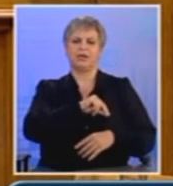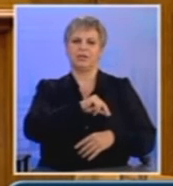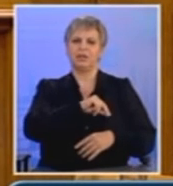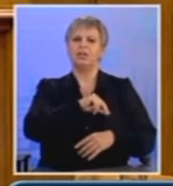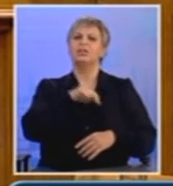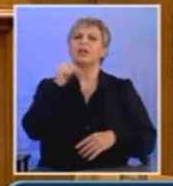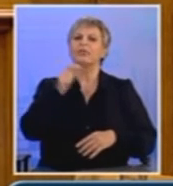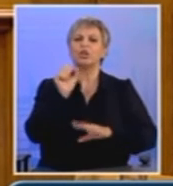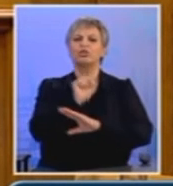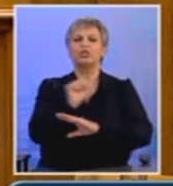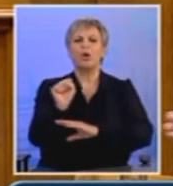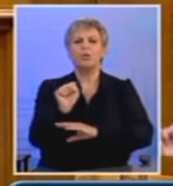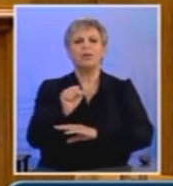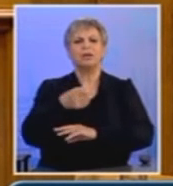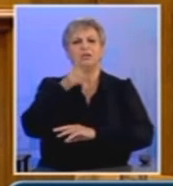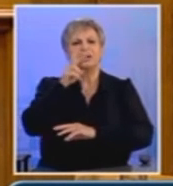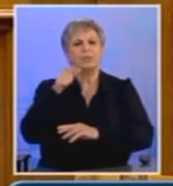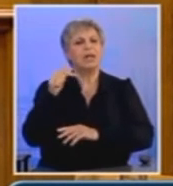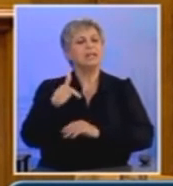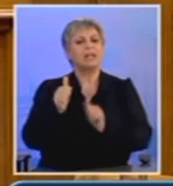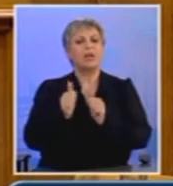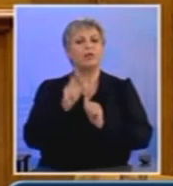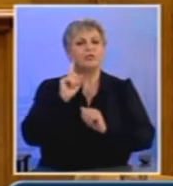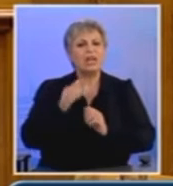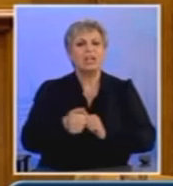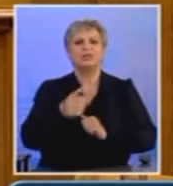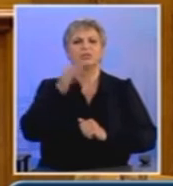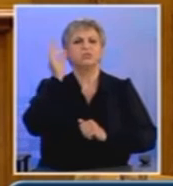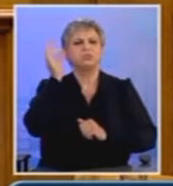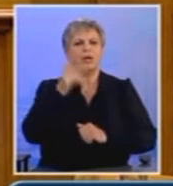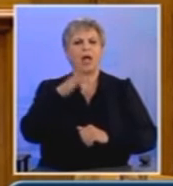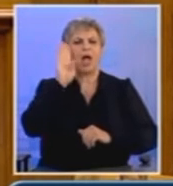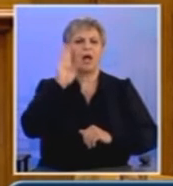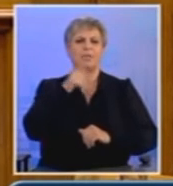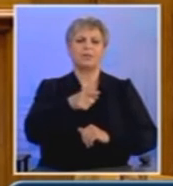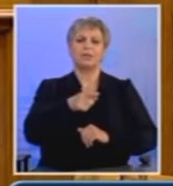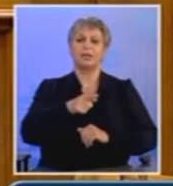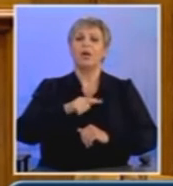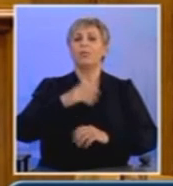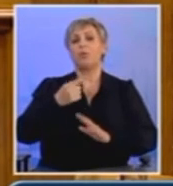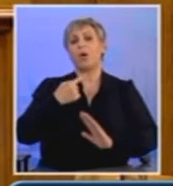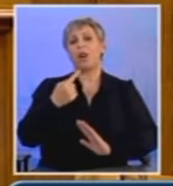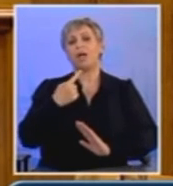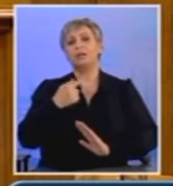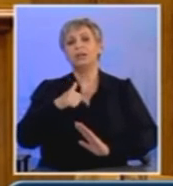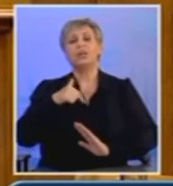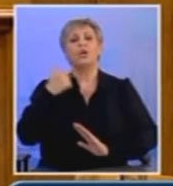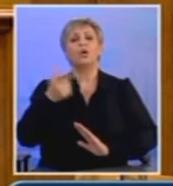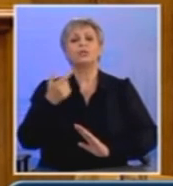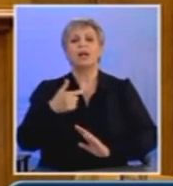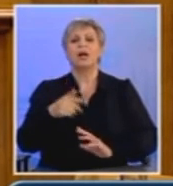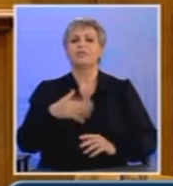και ο Σόιμπλε, αλλά και οι φίλοι σας, ο Ολάντ, ο Ομπάμα, που τους παρουσιάζεται ως δίθεν εχθρούς της